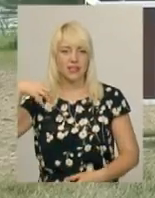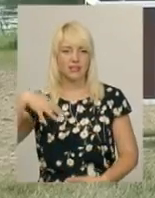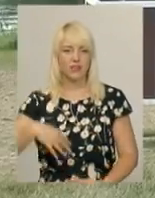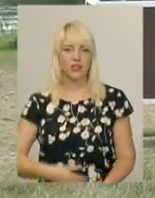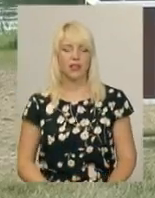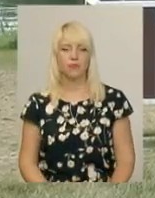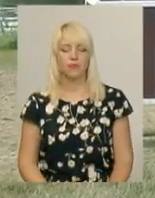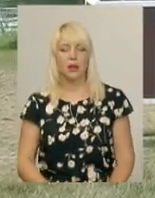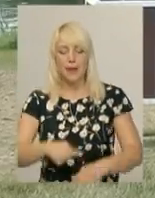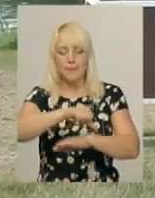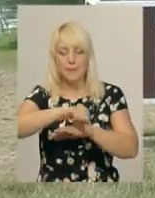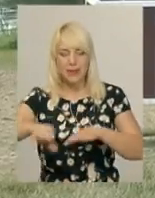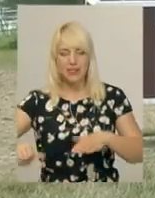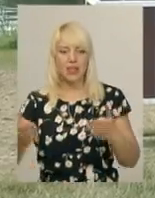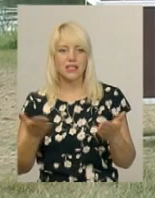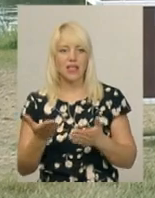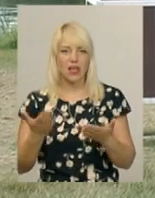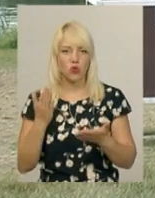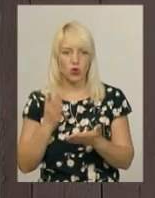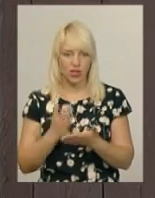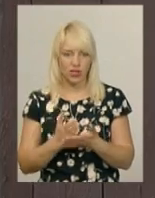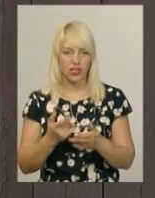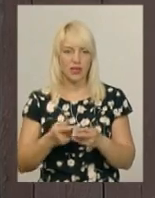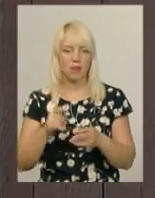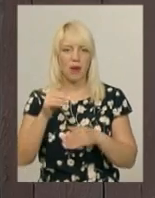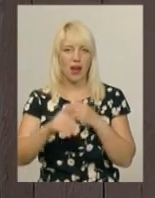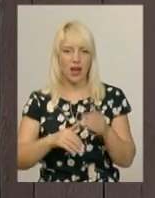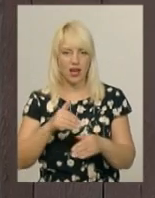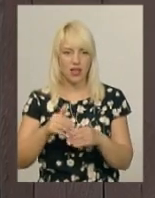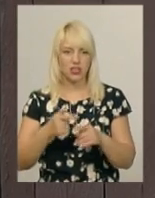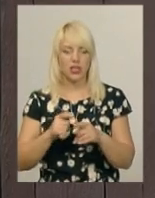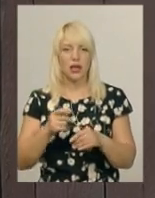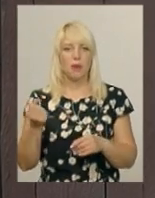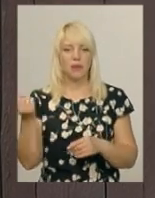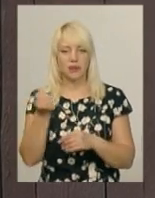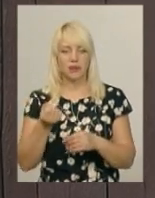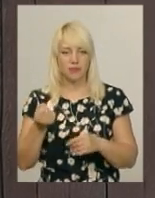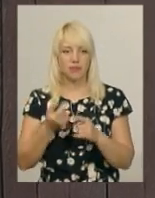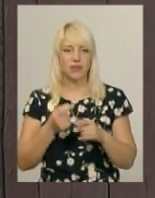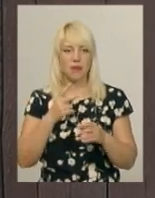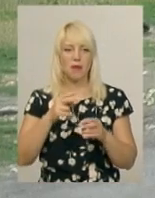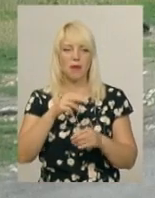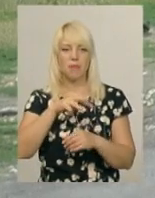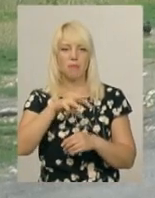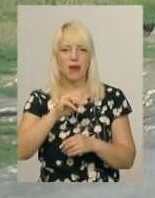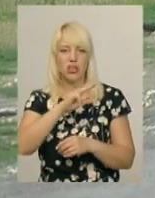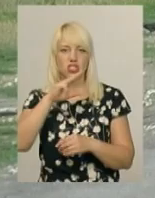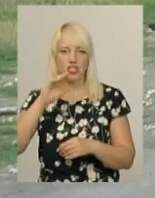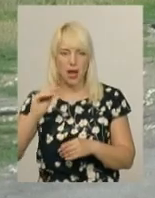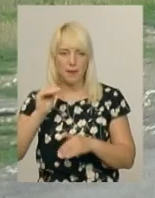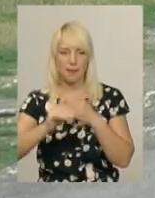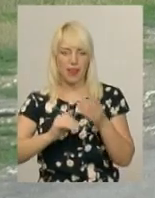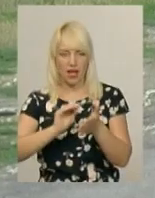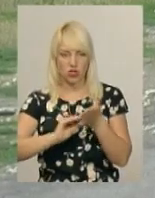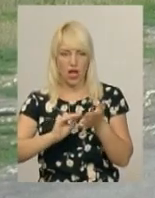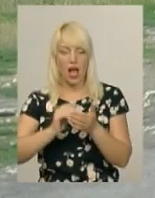Межа, за якою пляж перестає бути в утриманні в приватного підприємця, позначена написом на роздягальній. Далі на березі сміття більше,